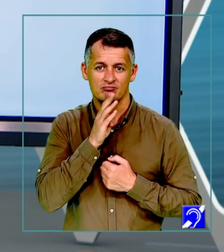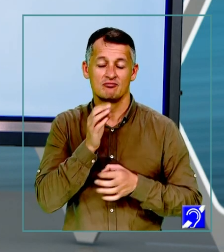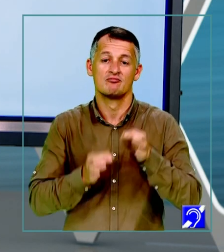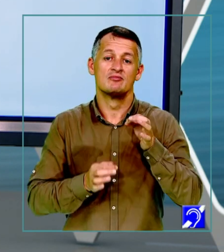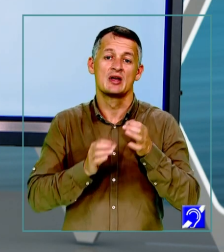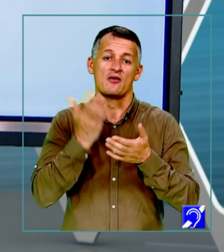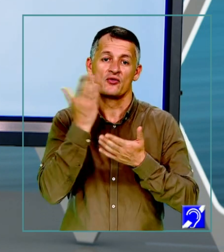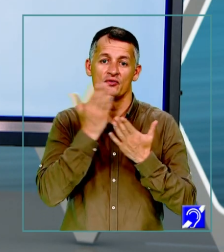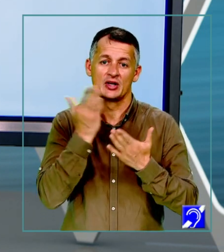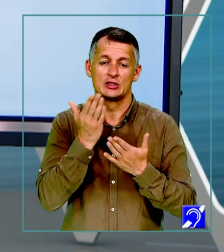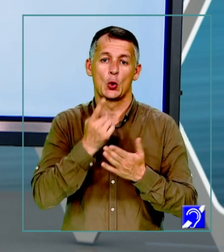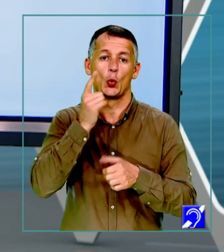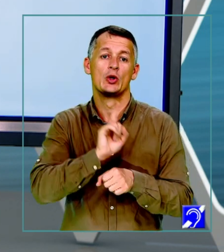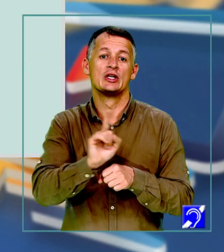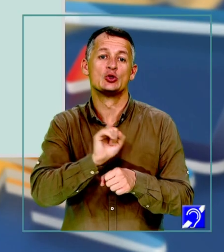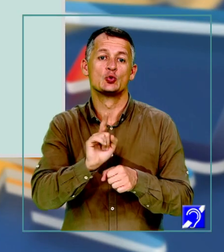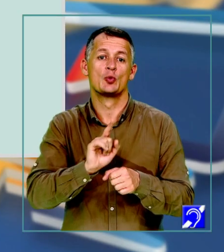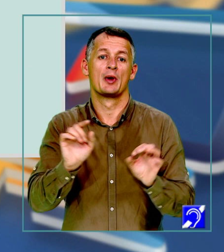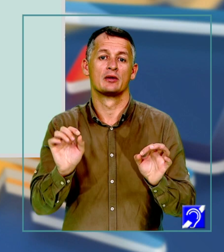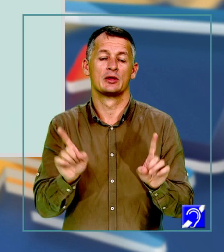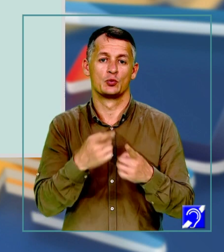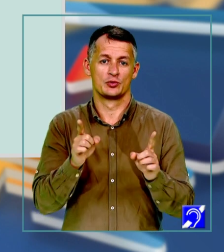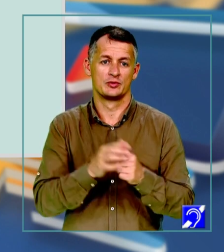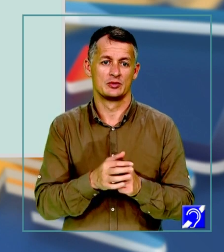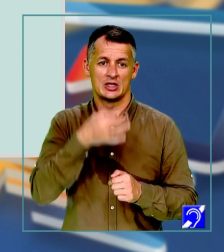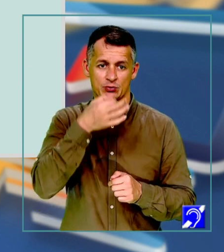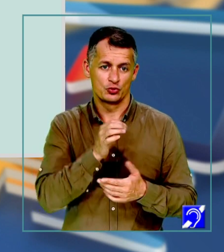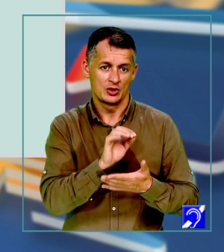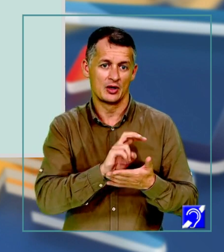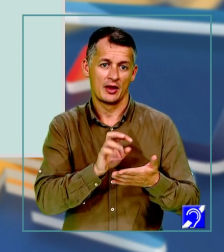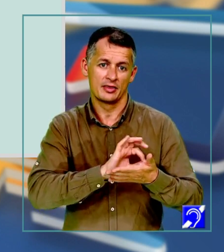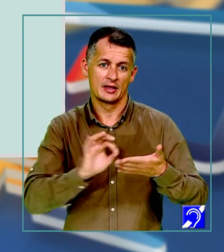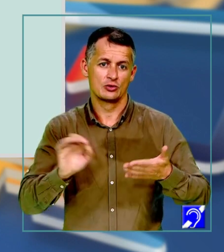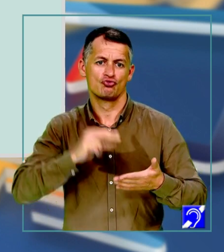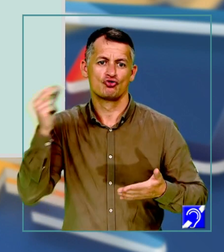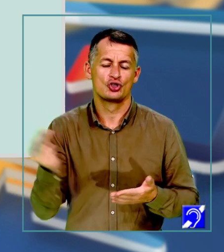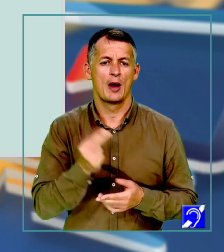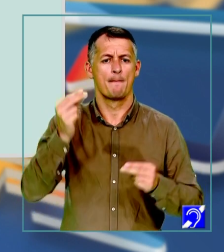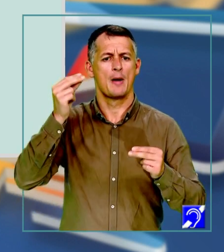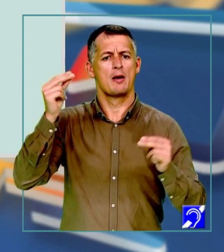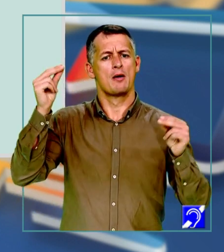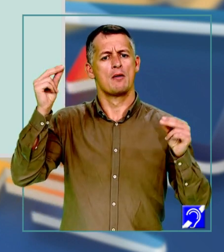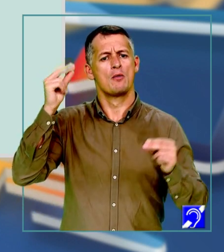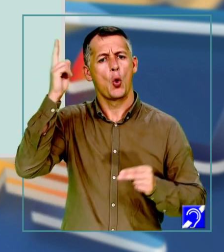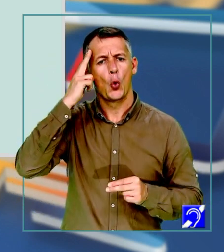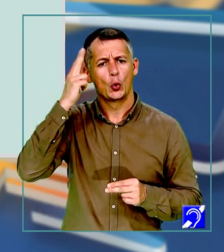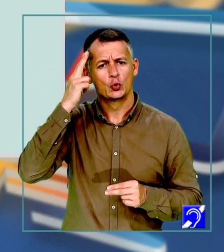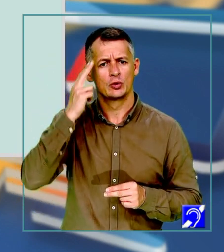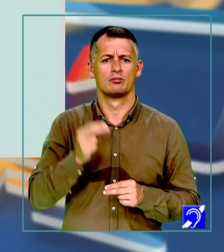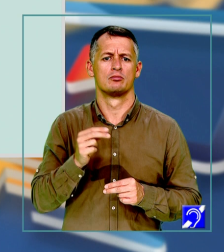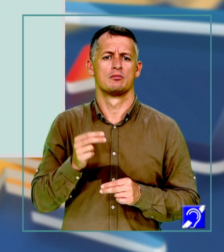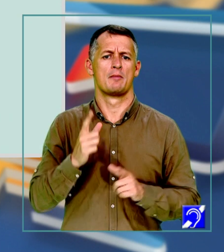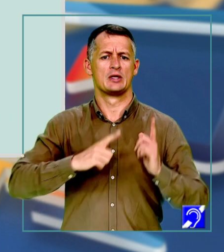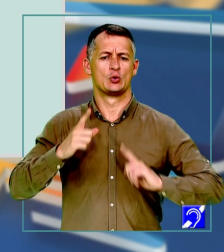instrument. Să vedem ce ne spune textul. Cea mai populară pasiune este muzica. Unii